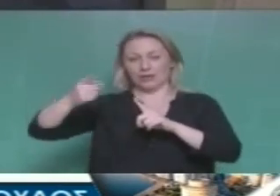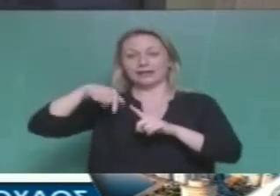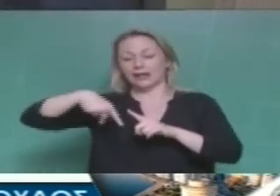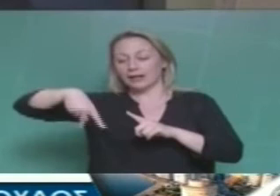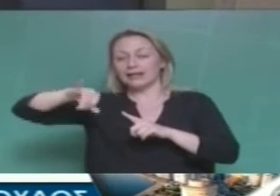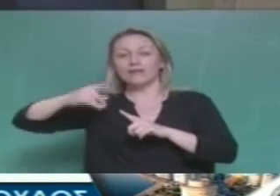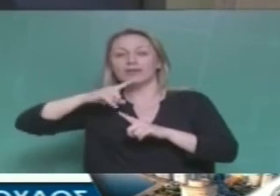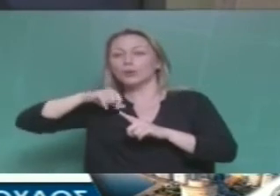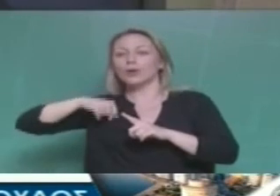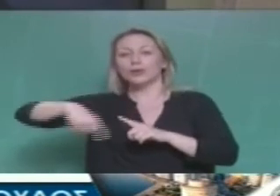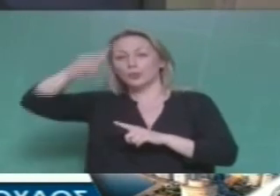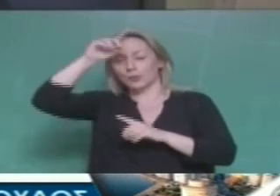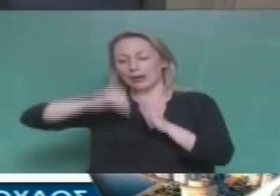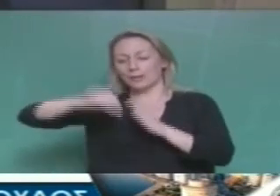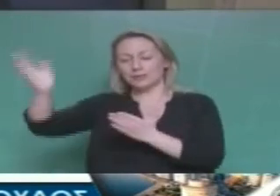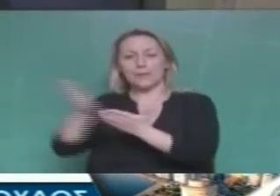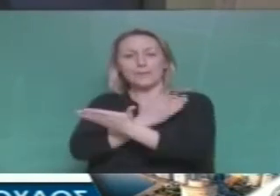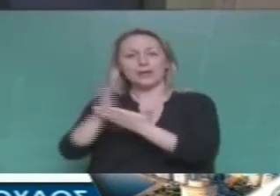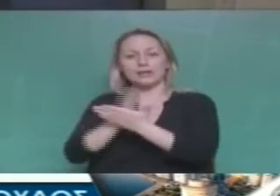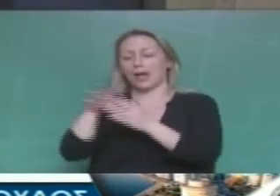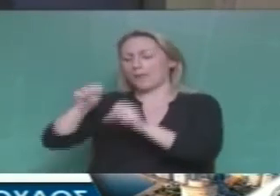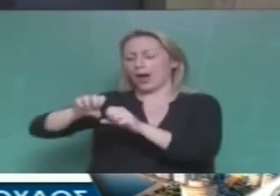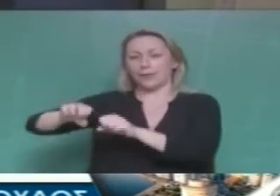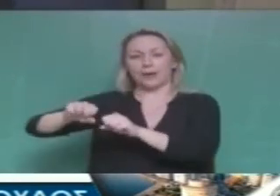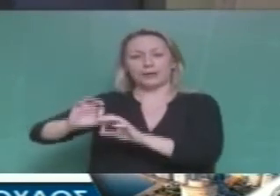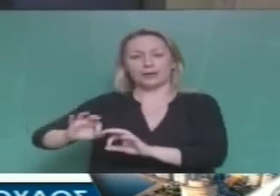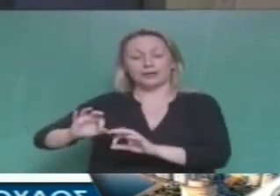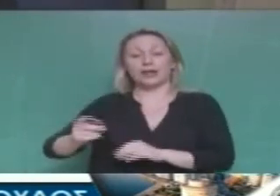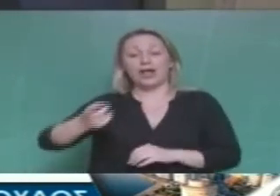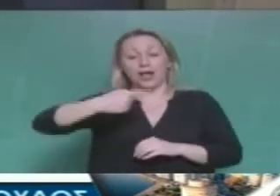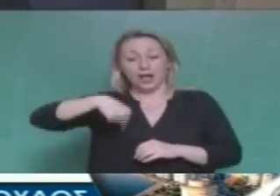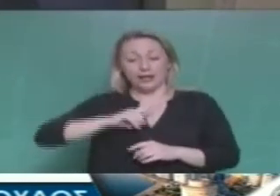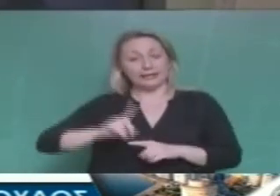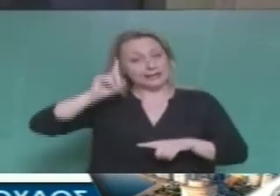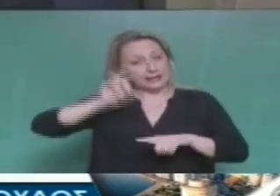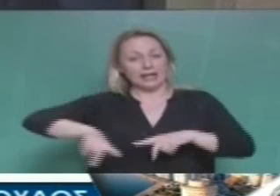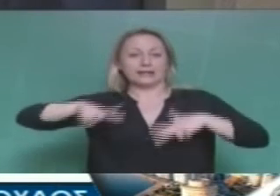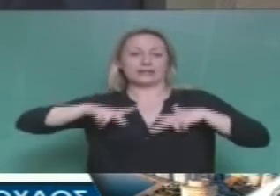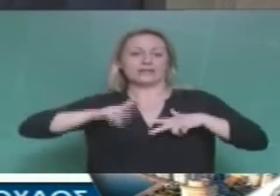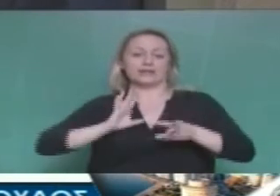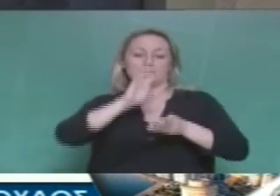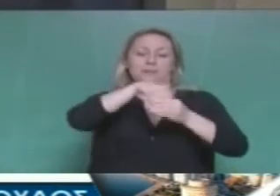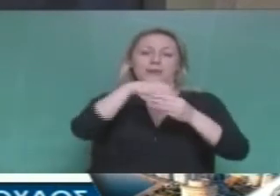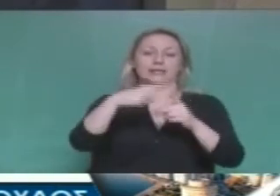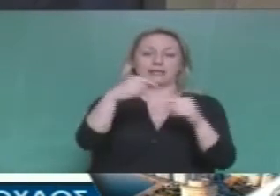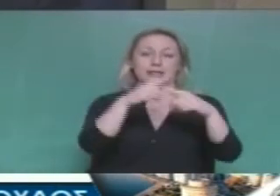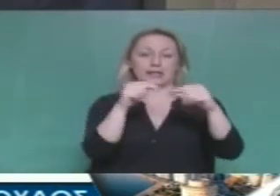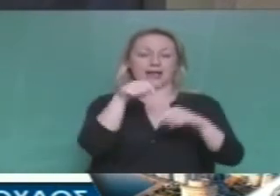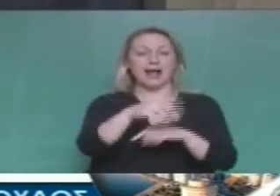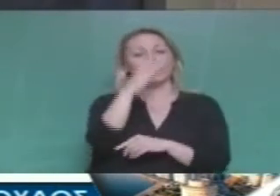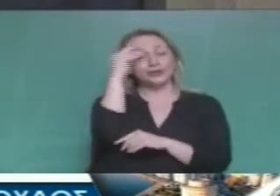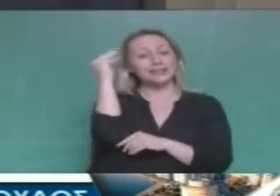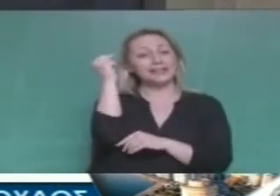Λιβύη και κάνουν όλοι αυτοί μεταξύ των οποίων και οι ελληνικές κυβερνήσεις ότι ξεχνάνε ότι η